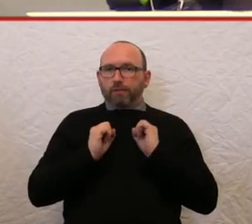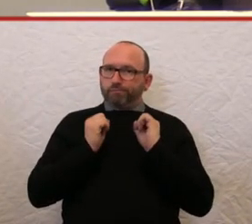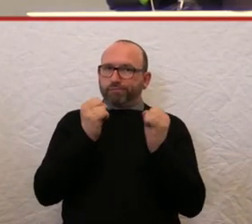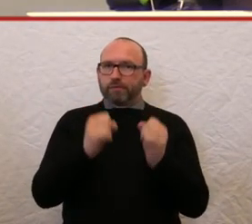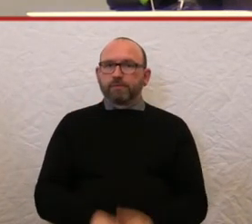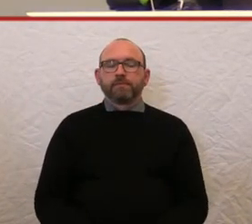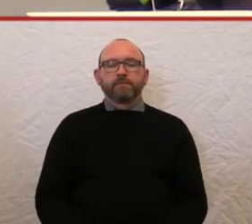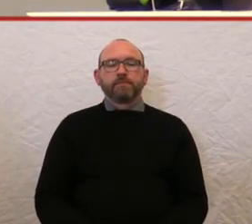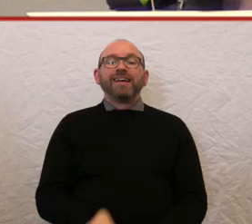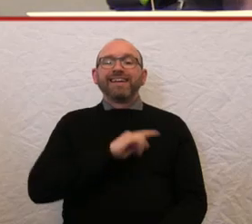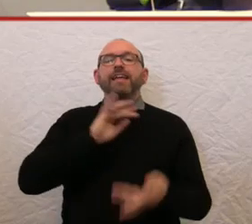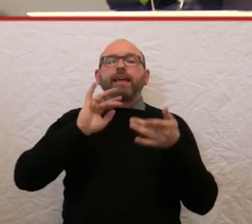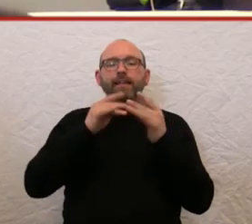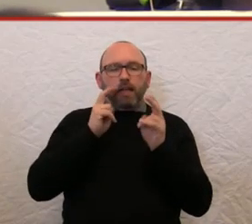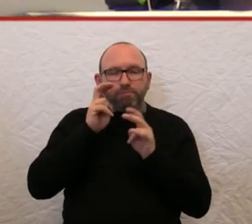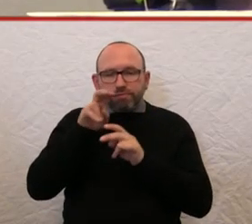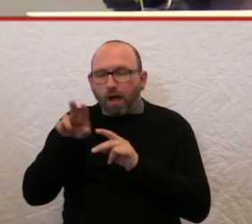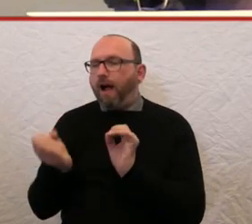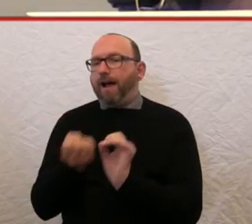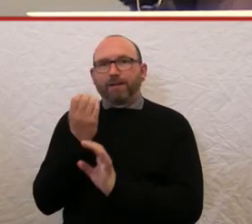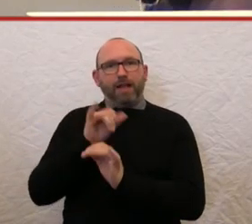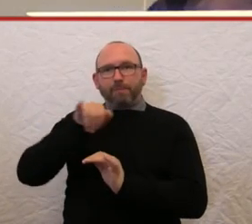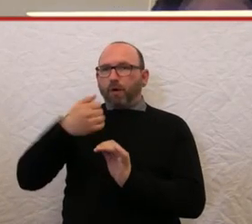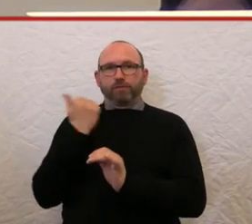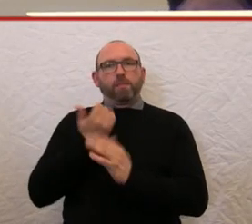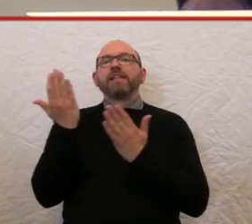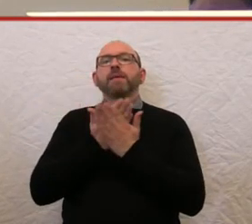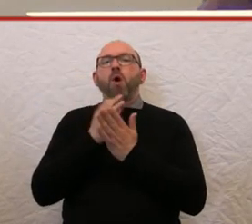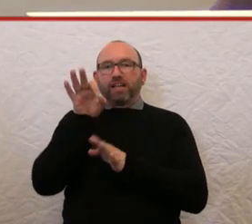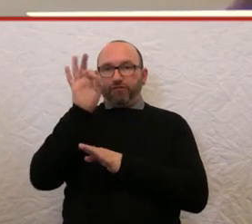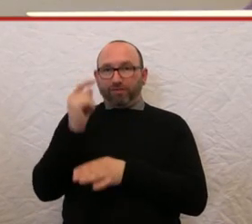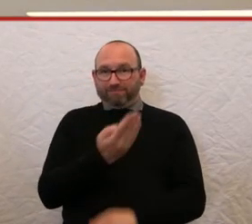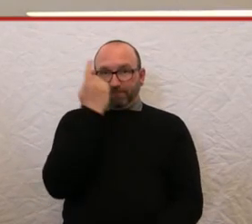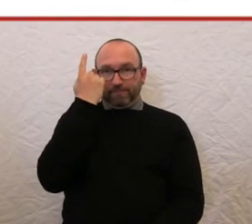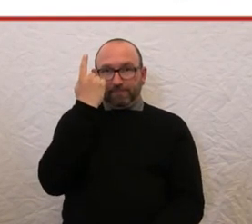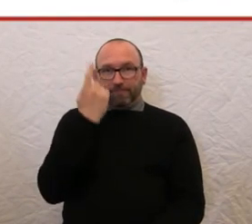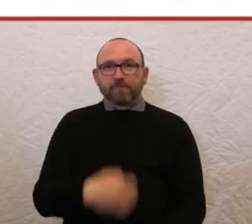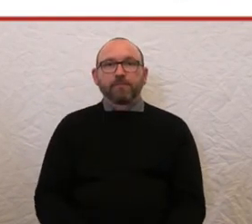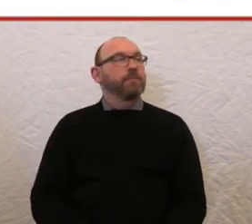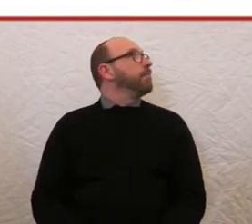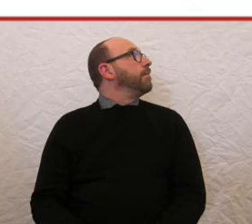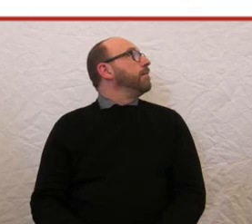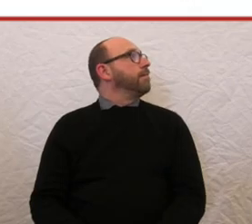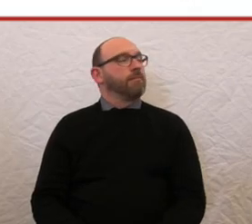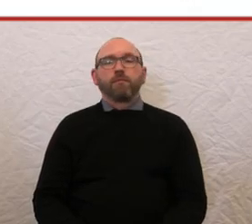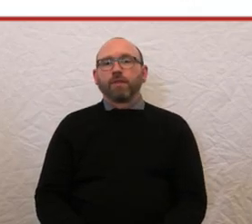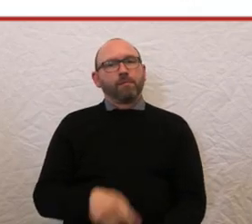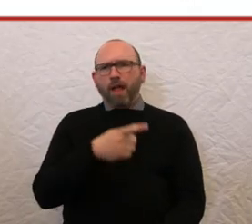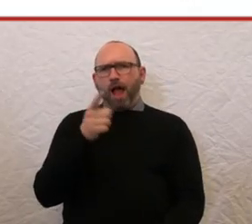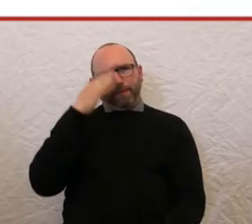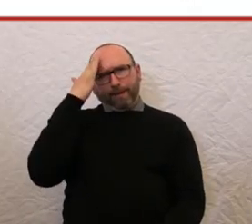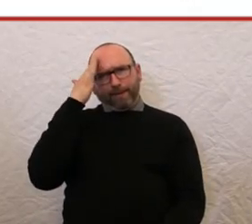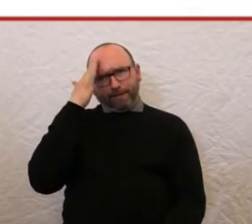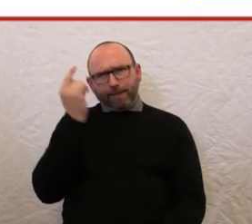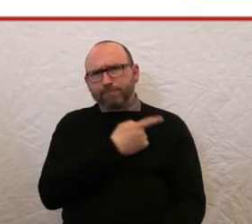Lieblingsprojekt, das ich im Internet gefunden habe, handelt von diesem Symbol. Wir alle kennen das, das ist irgendwie inzwischen auch sehr weit verbreitet, in der